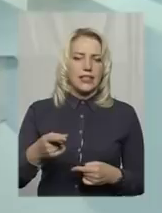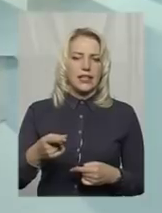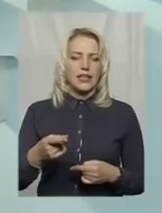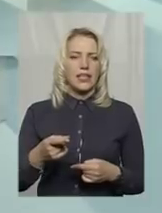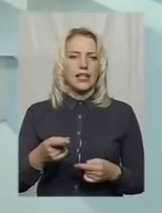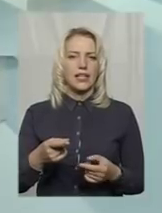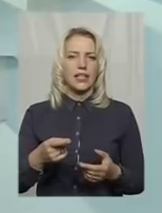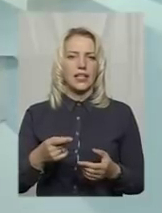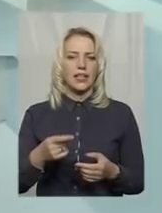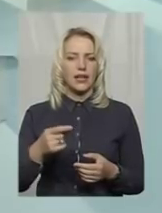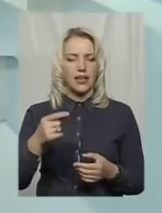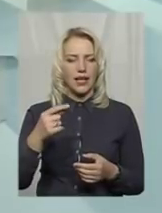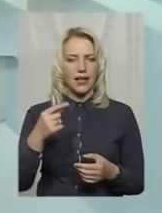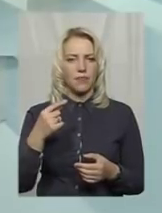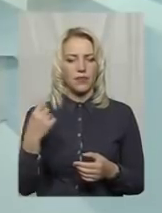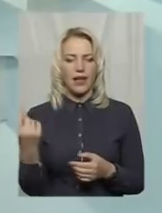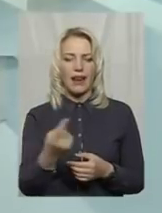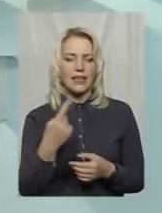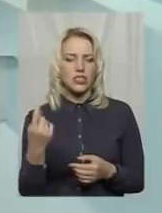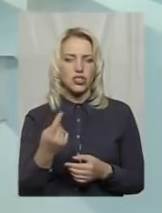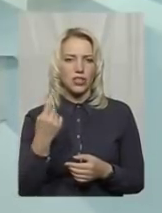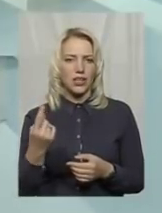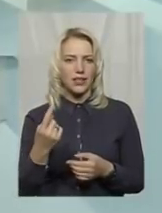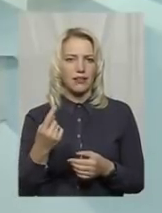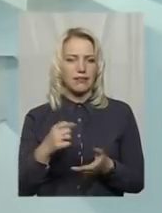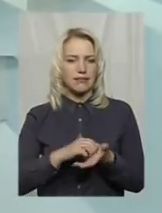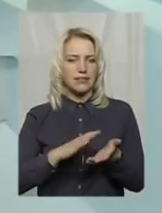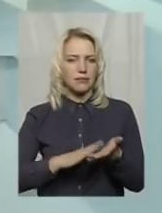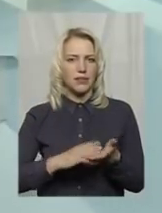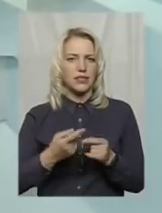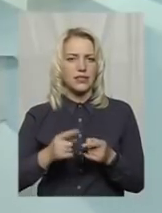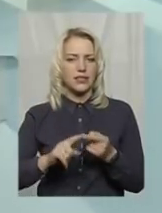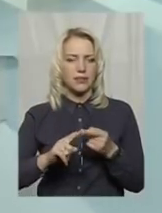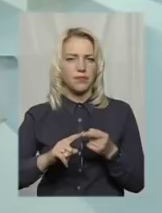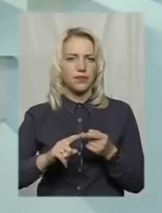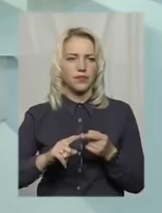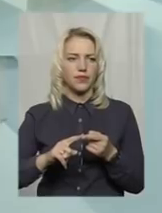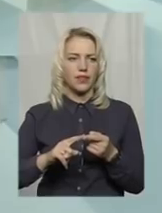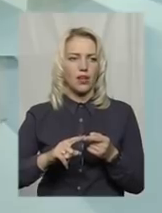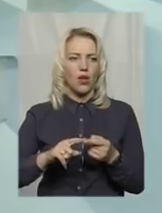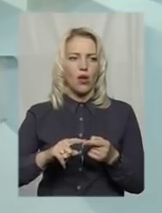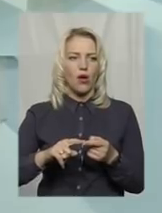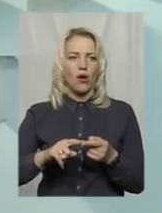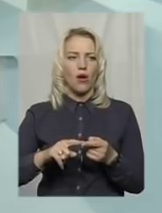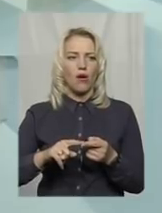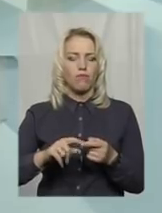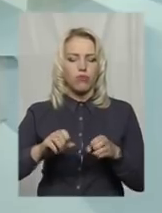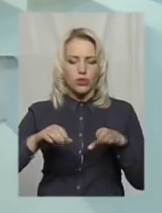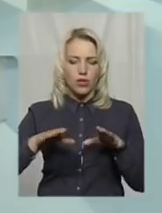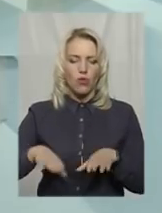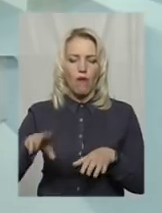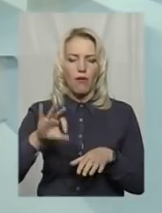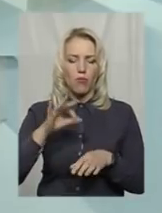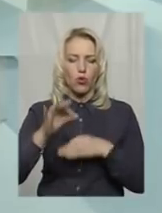лічильників? Це йде мова про постанову про добове балансування газу.